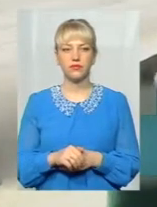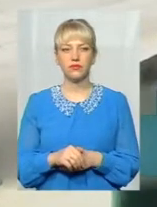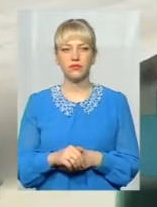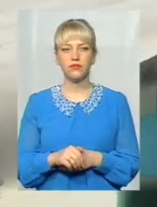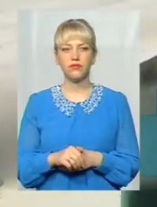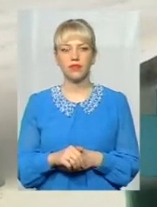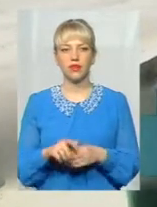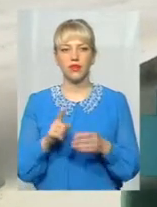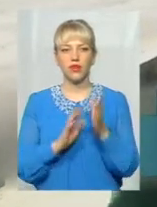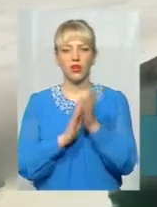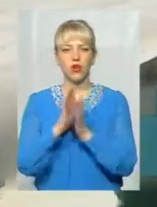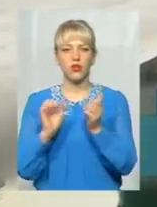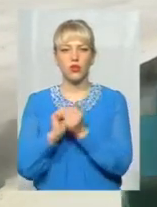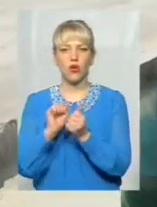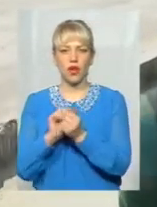Осока оця горіла.